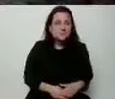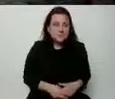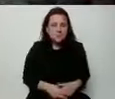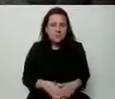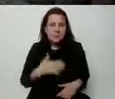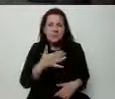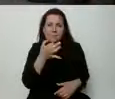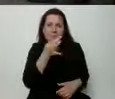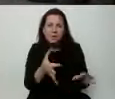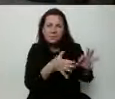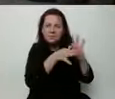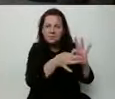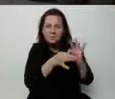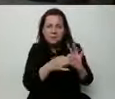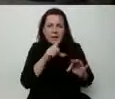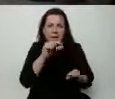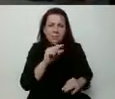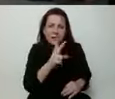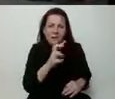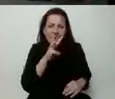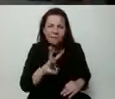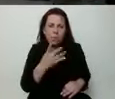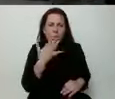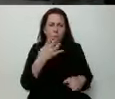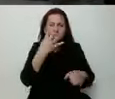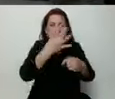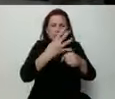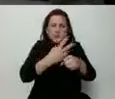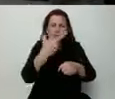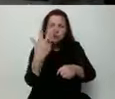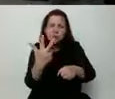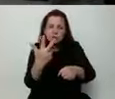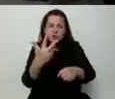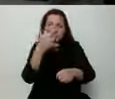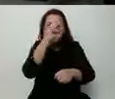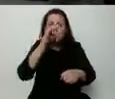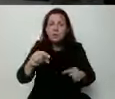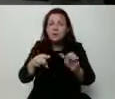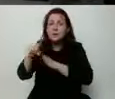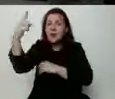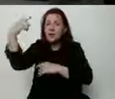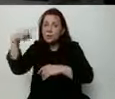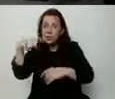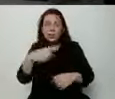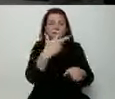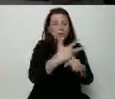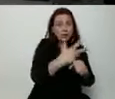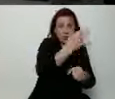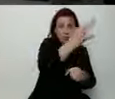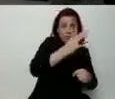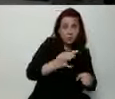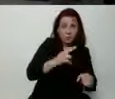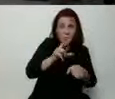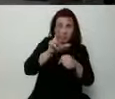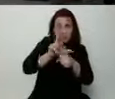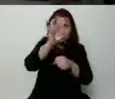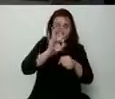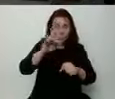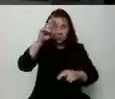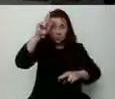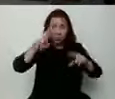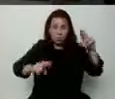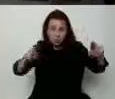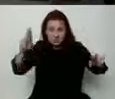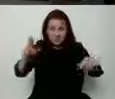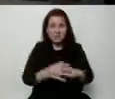odnośnie nowych danych PKW, bo te najnowsze mówią o 43% dla Andrzeja Dudy i 30% dla pana. To jest 13% różnicy. To jest ten